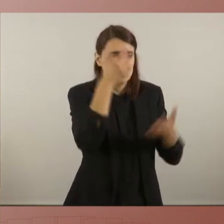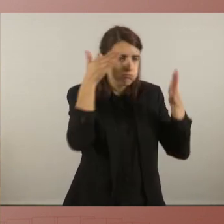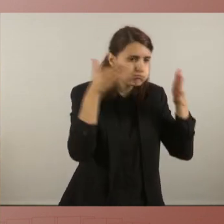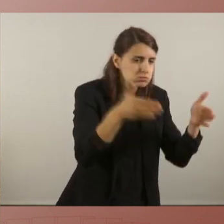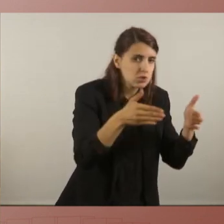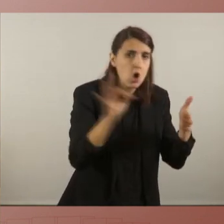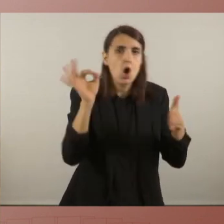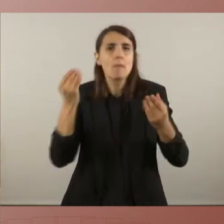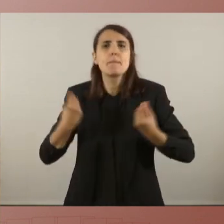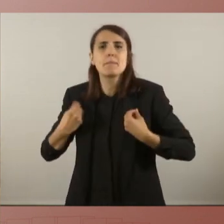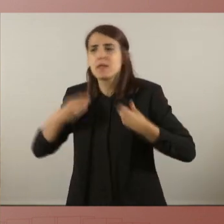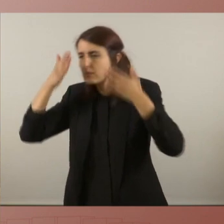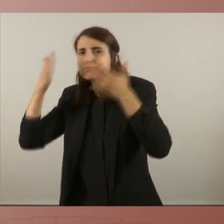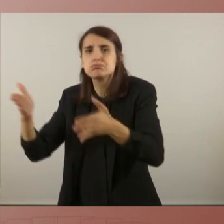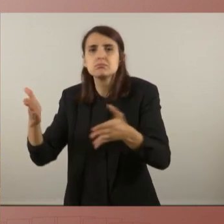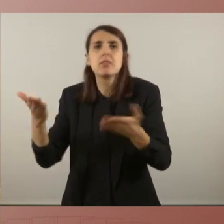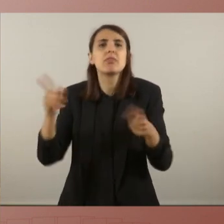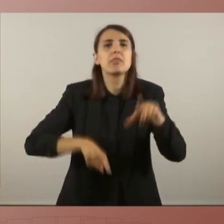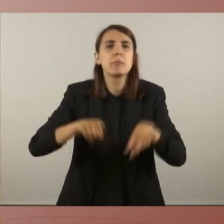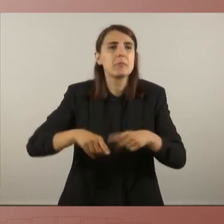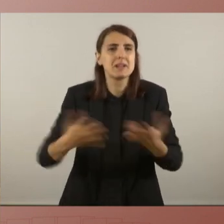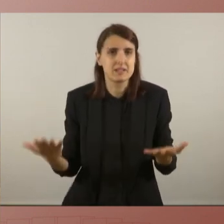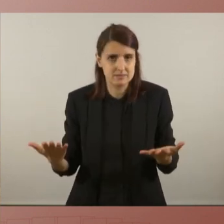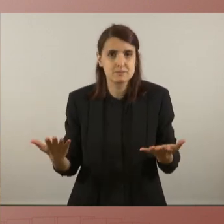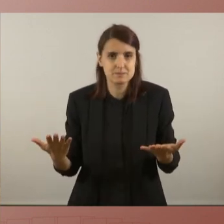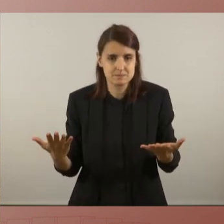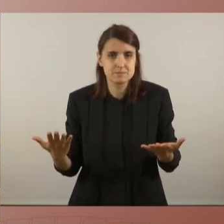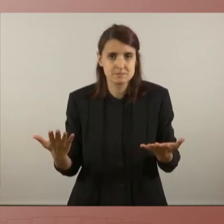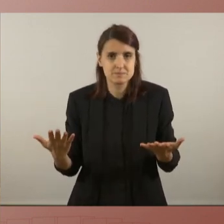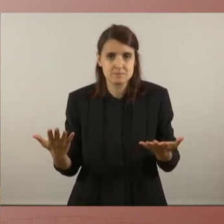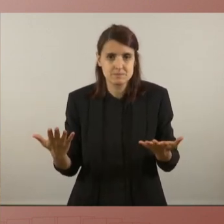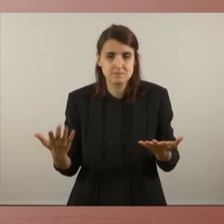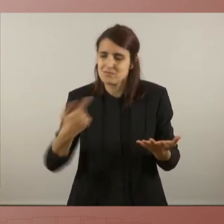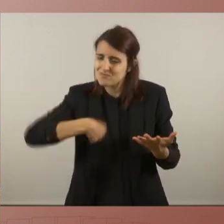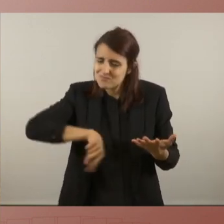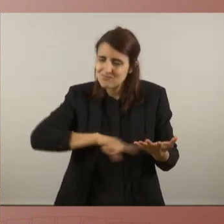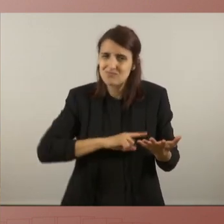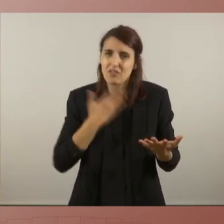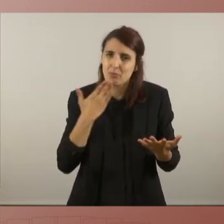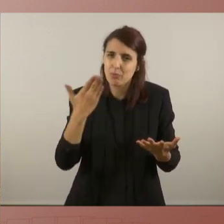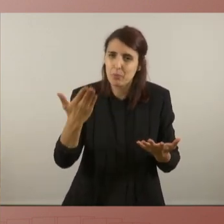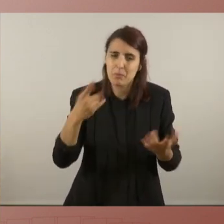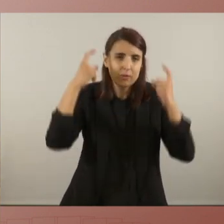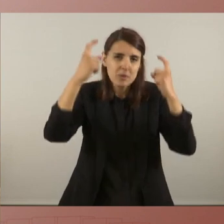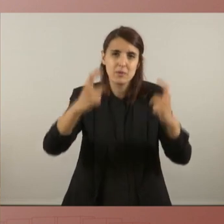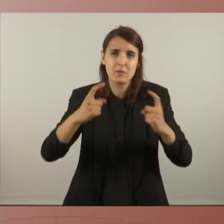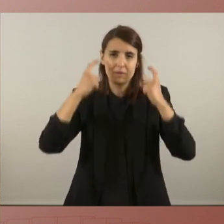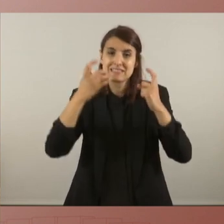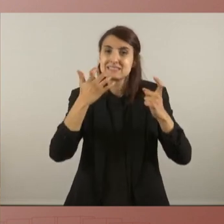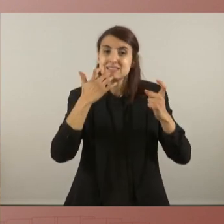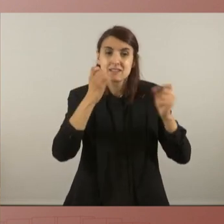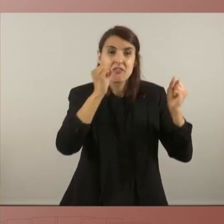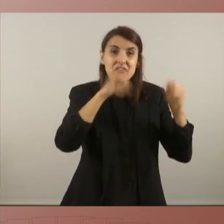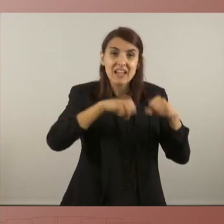vides jo avui els demano que fem un esforç en pensar quines conseqüències tenen